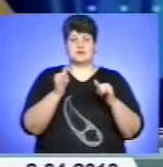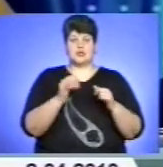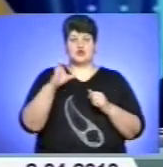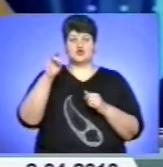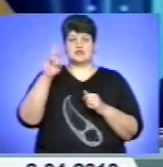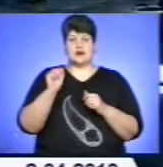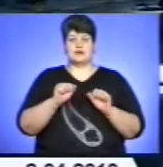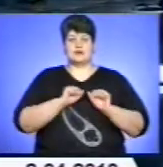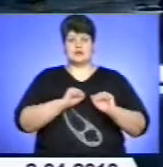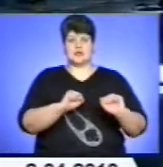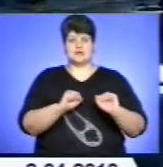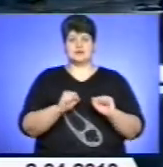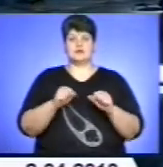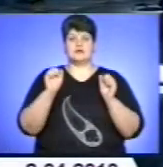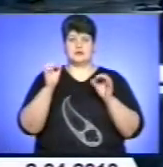правосуддя.